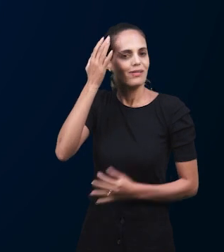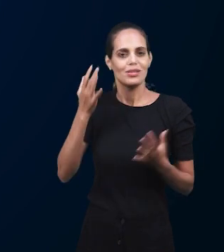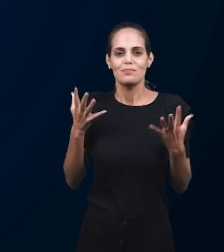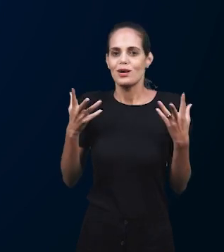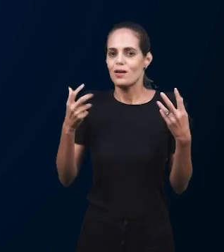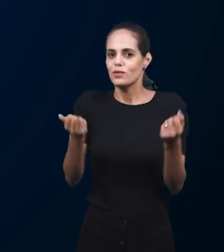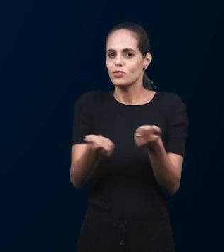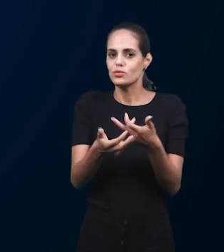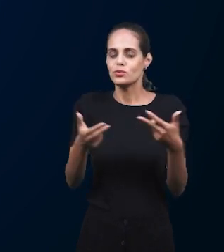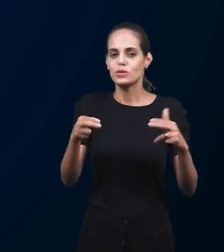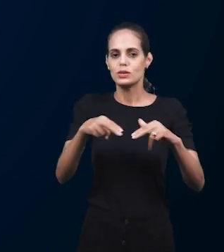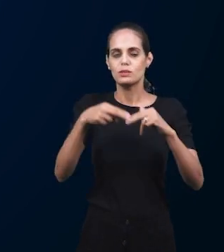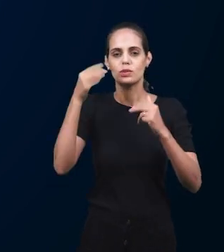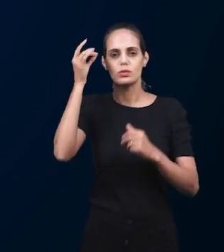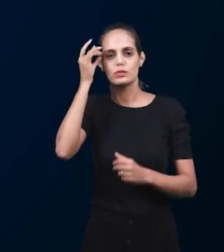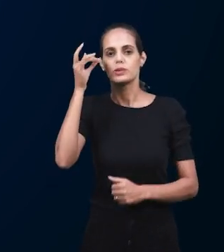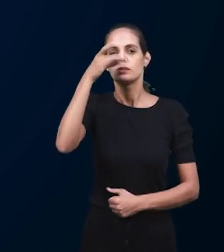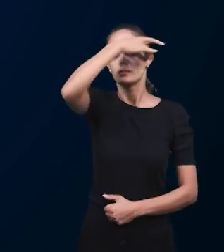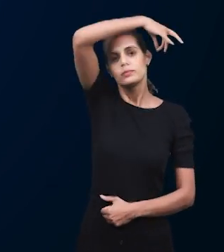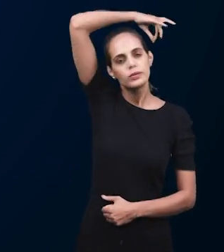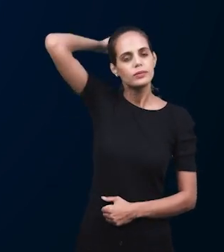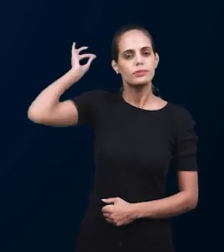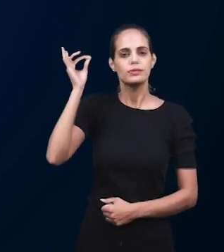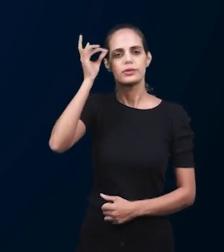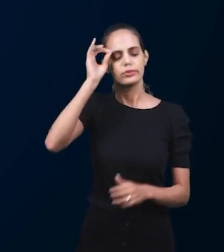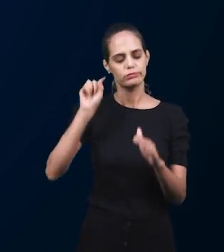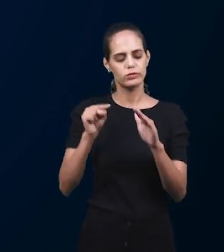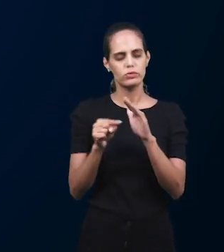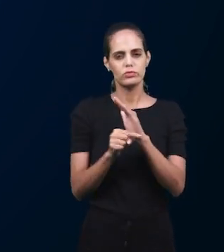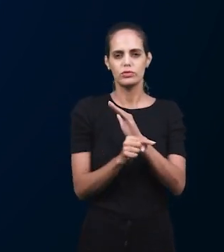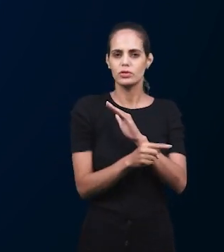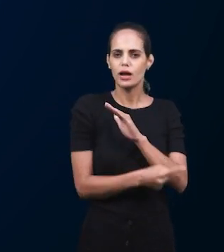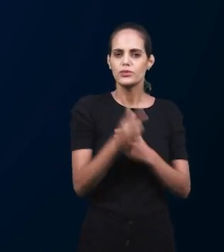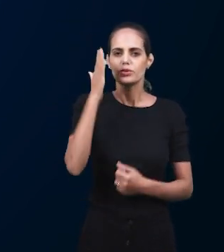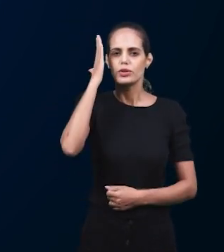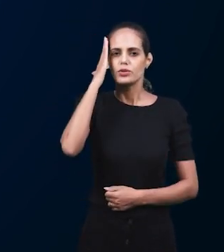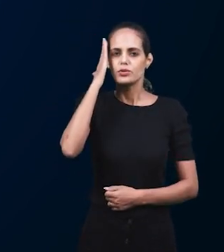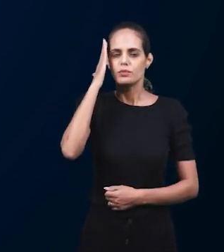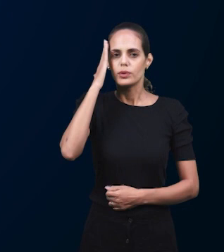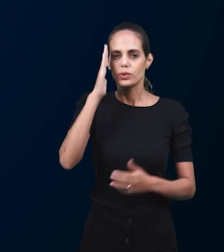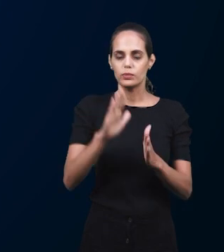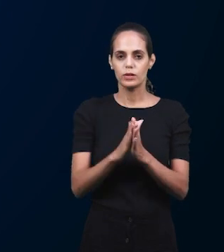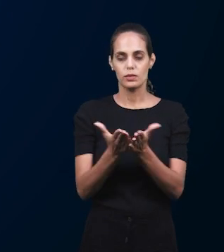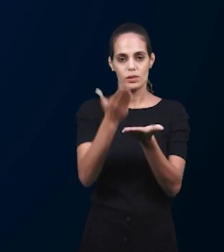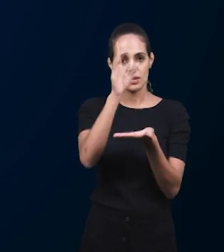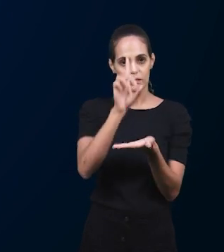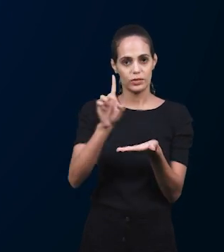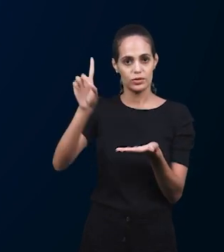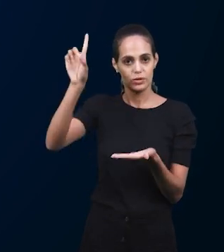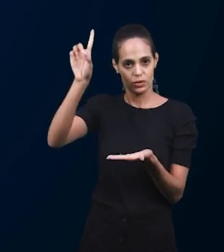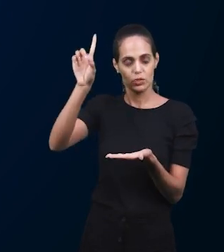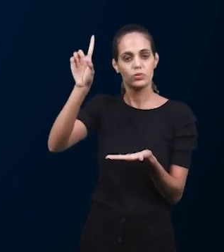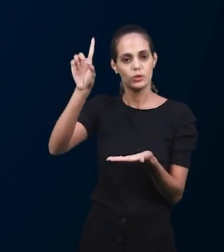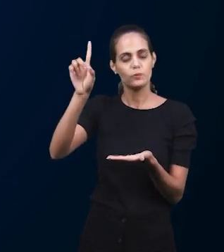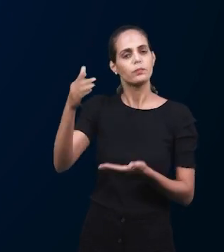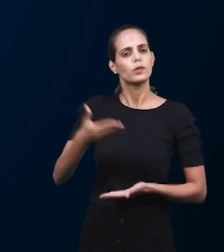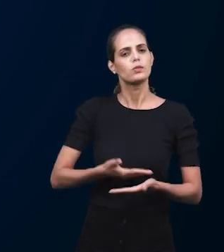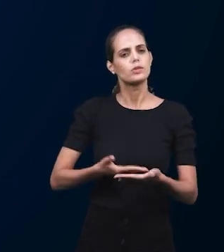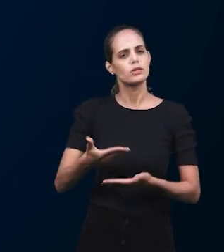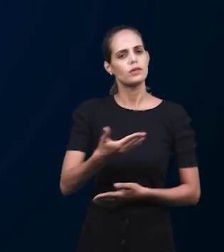драгоценный, сокровищем в Его слове. И братья и сестры, каждый, кто участвует, они приносят